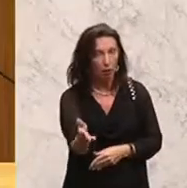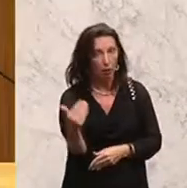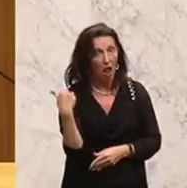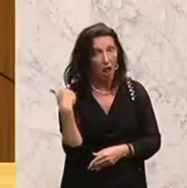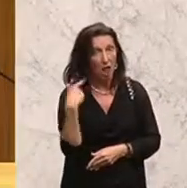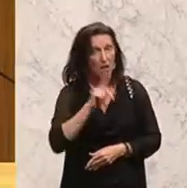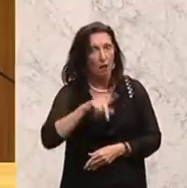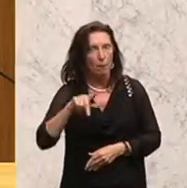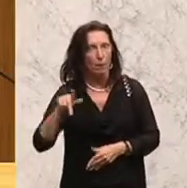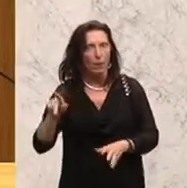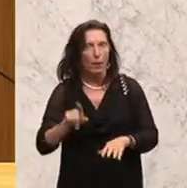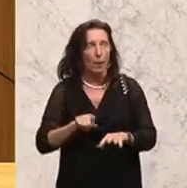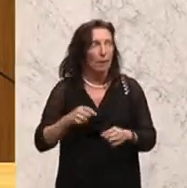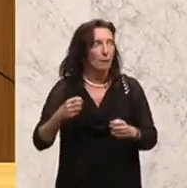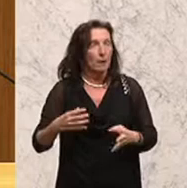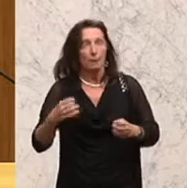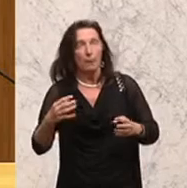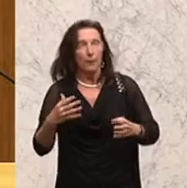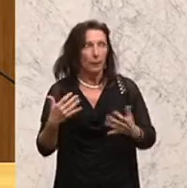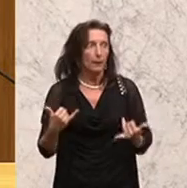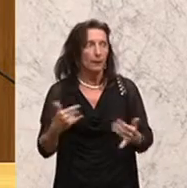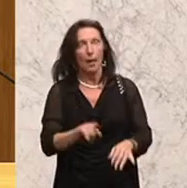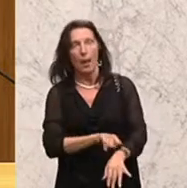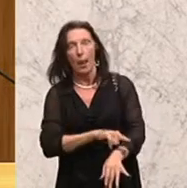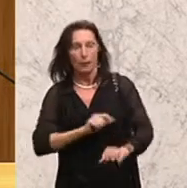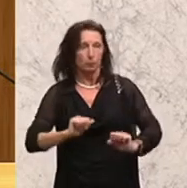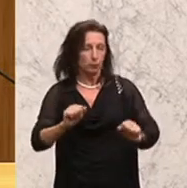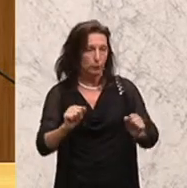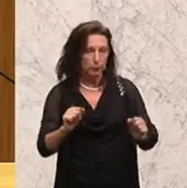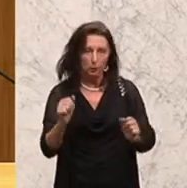man langsam in die Gänge. Stell dir vor,